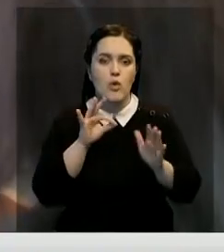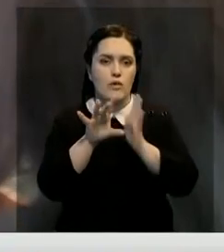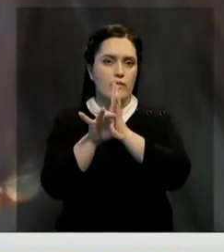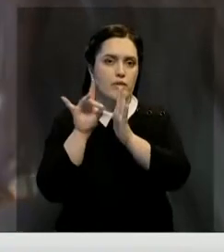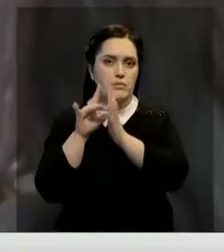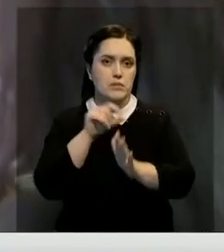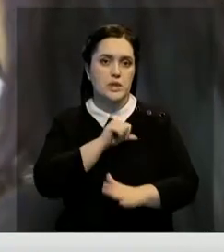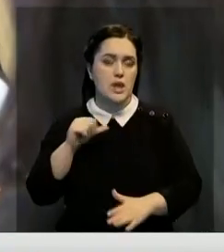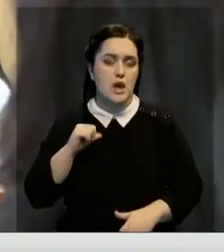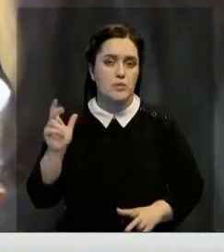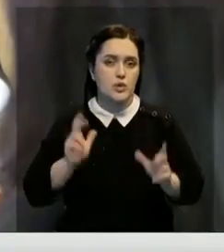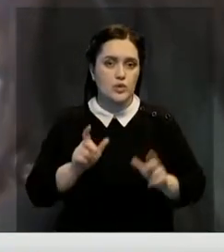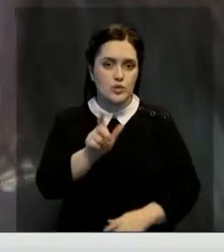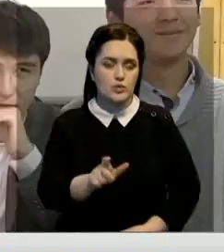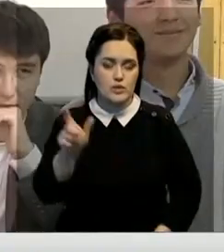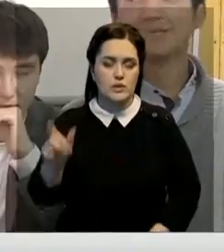по выбору абитуриентов.